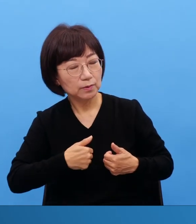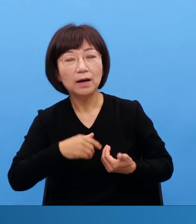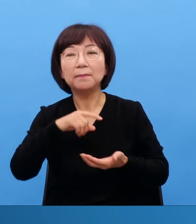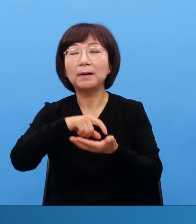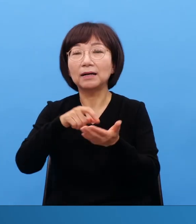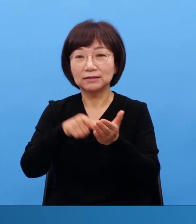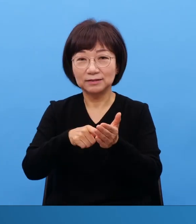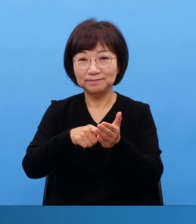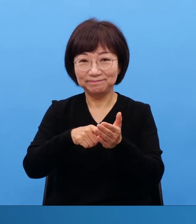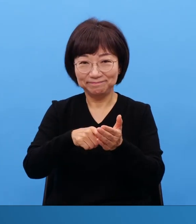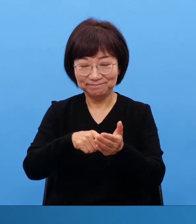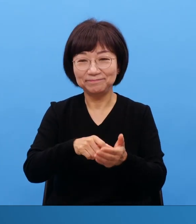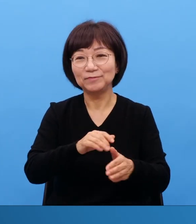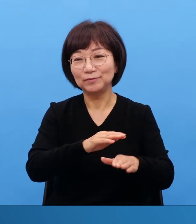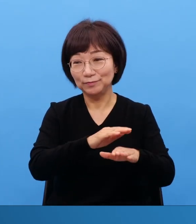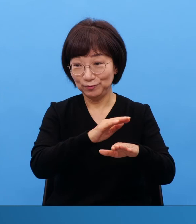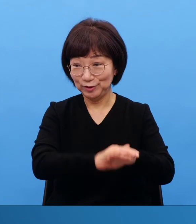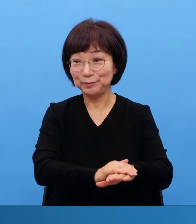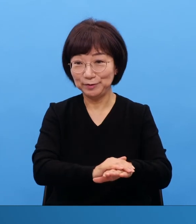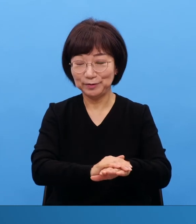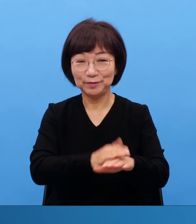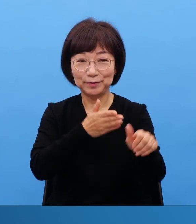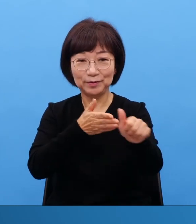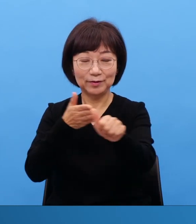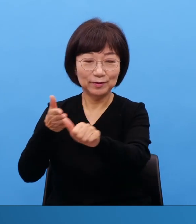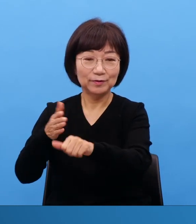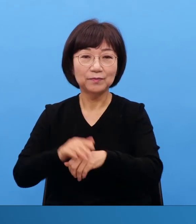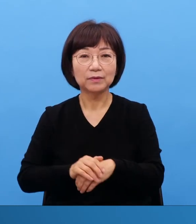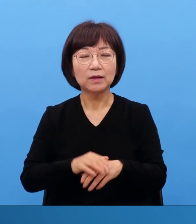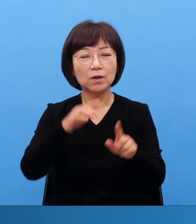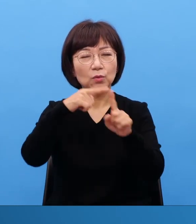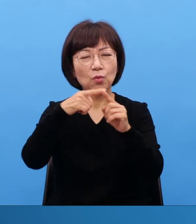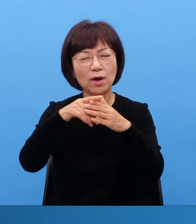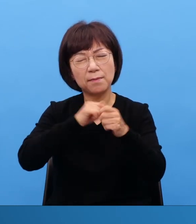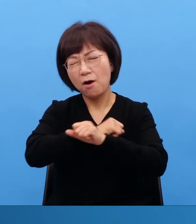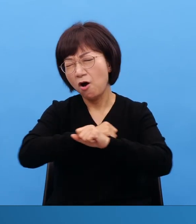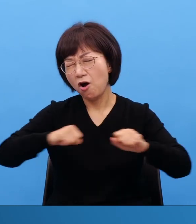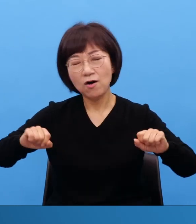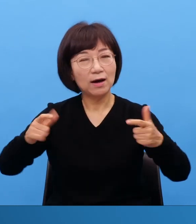그 해당이 작아도 괜찮습니다. 얼마든지 요즘은요